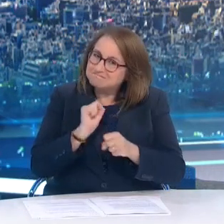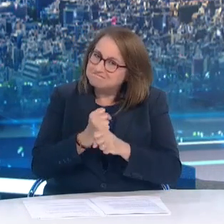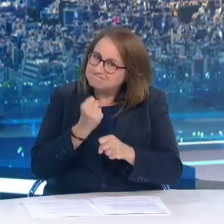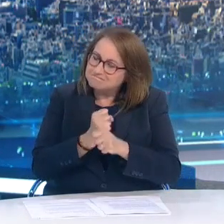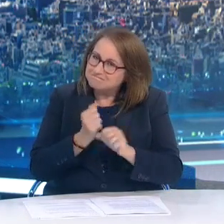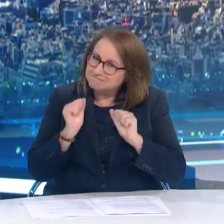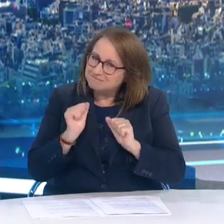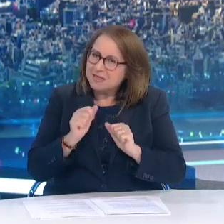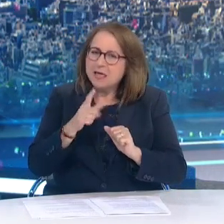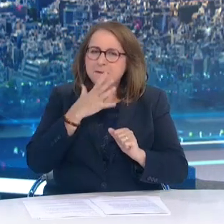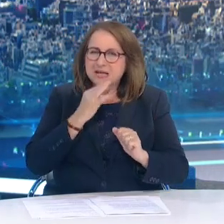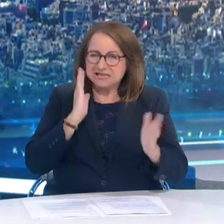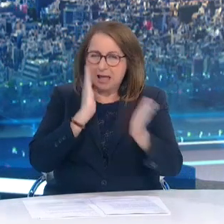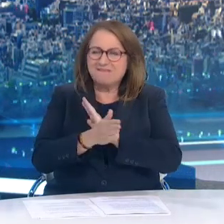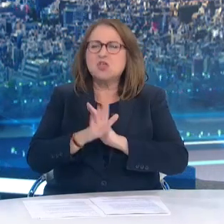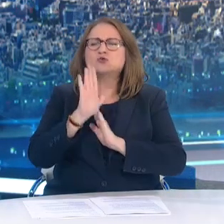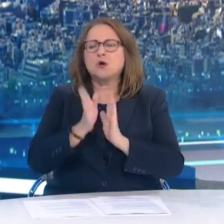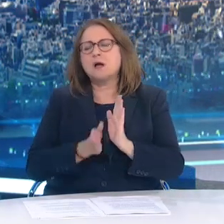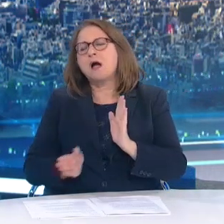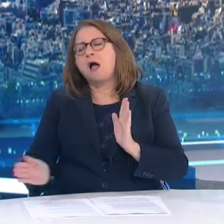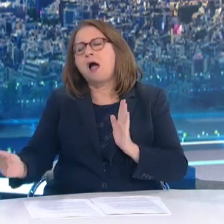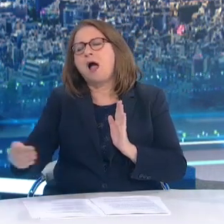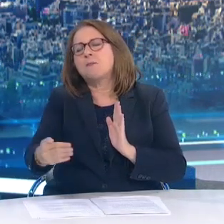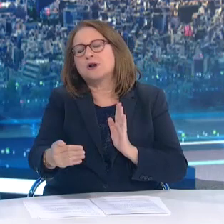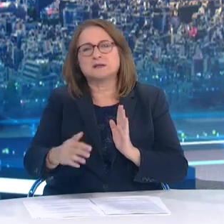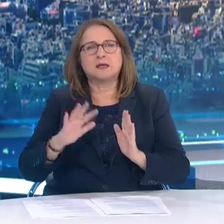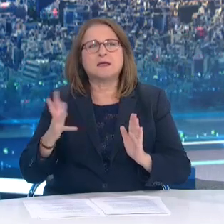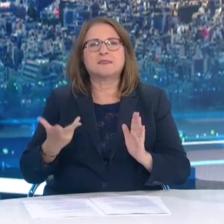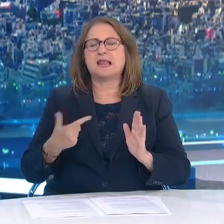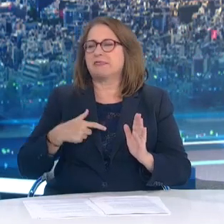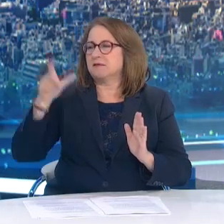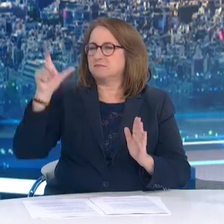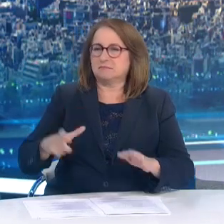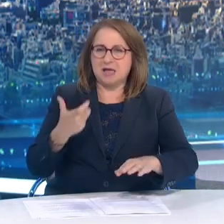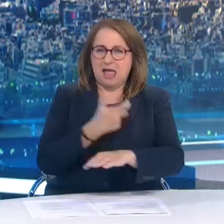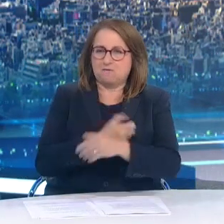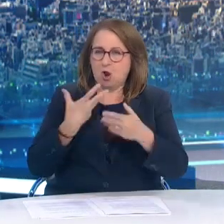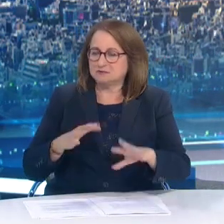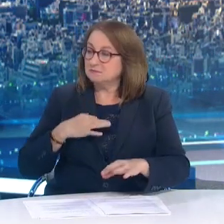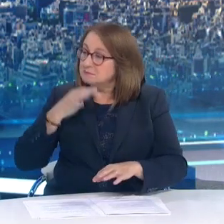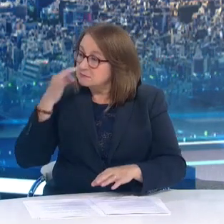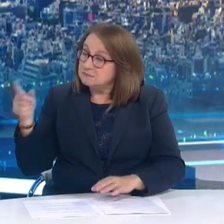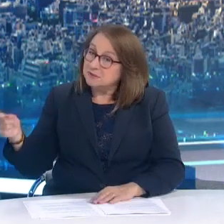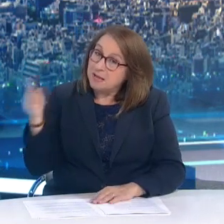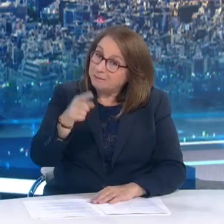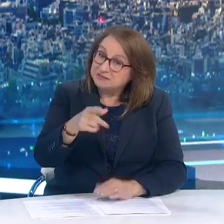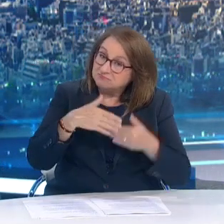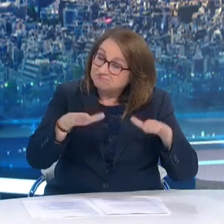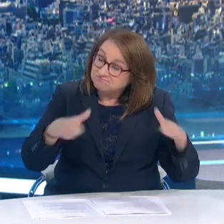πίεση της κυβέρνησης Και σας μιλάει ένας πολίτης εμβολιασμένος, έτσι Προς μία, λοιπόν,